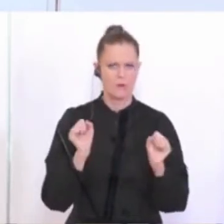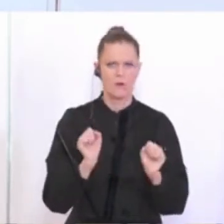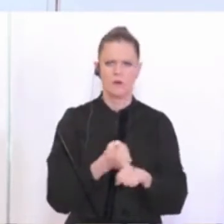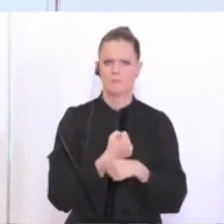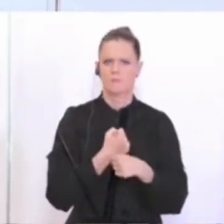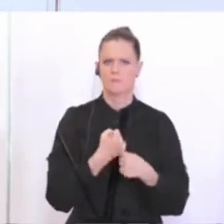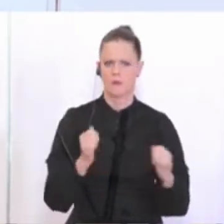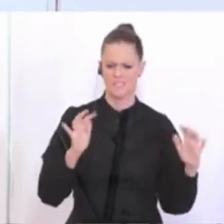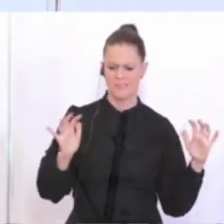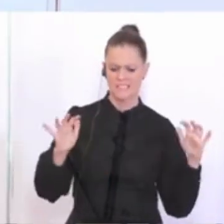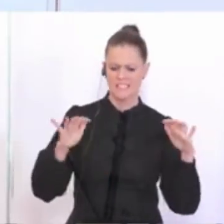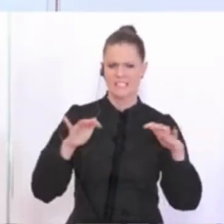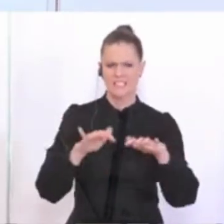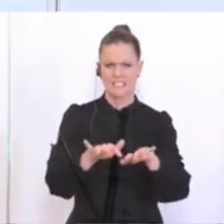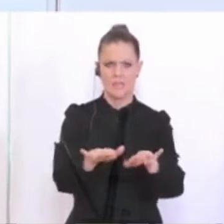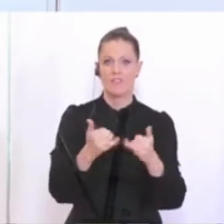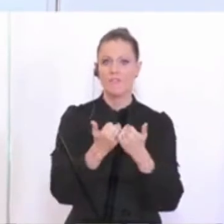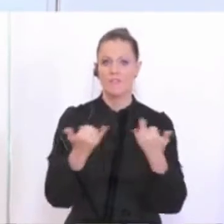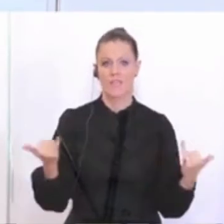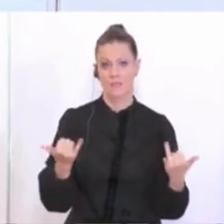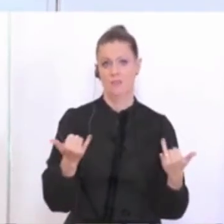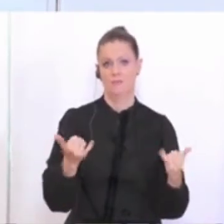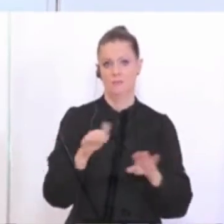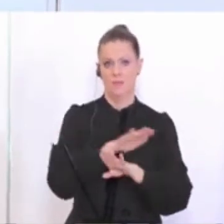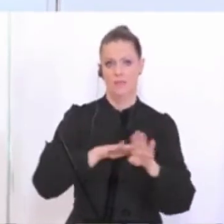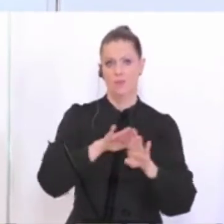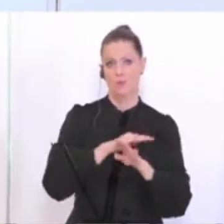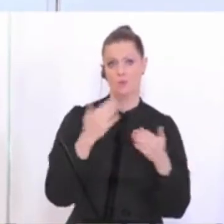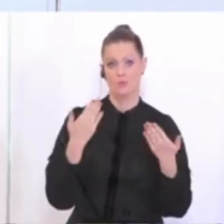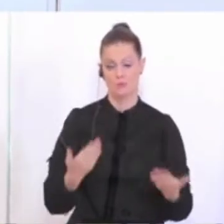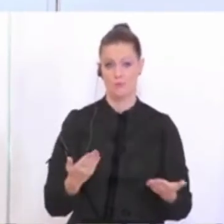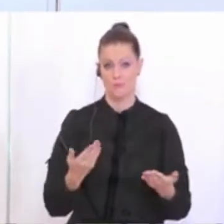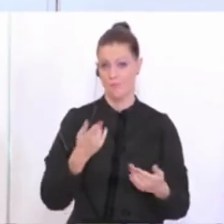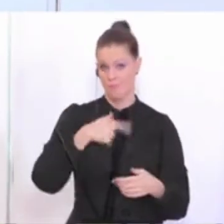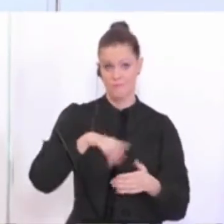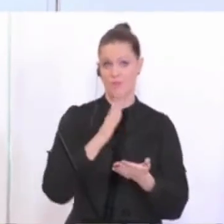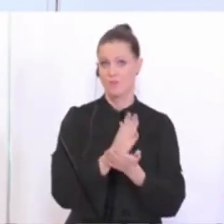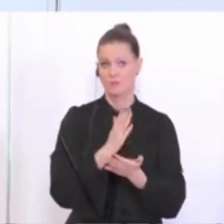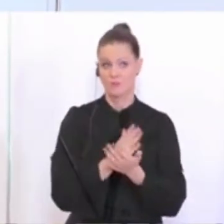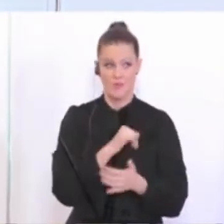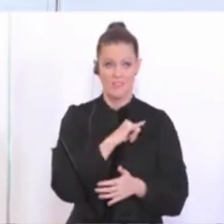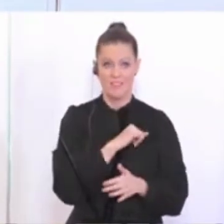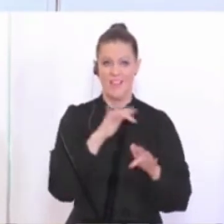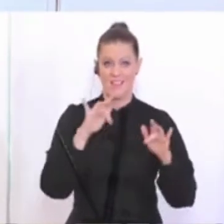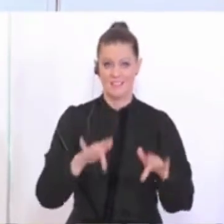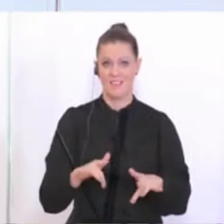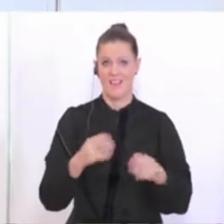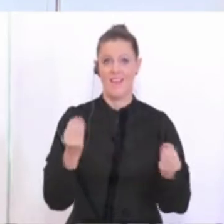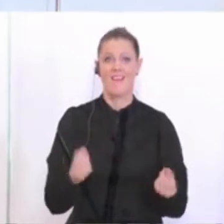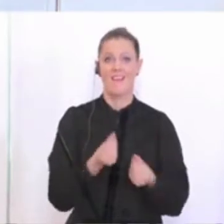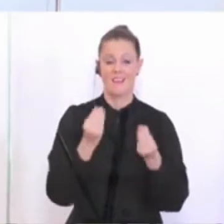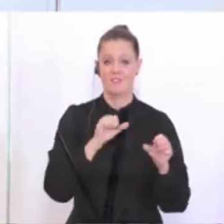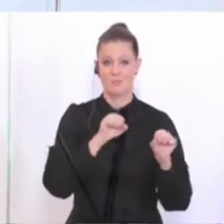zusammenlaufen. Also das steckt da dahinter. Aber ja, natürlich sind wir auch da daran interessiert, hier was zu